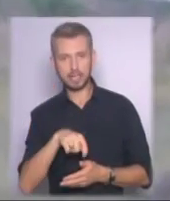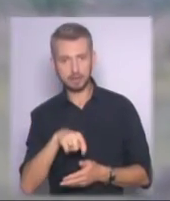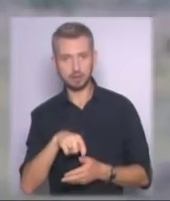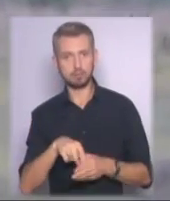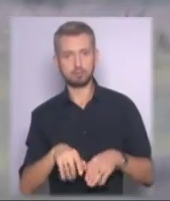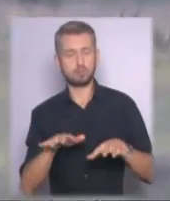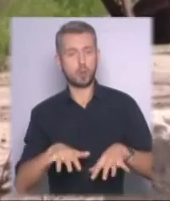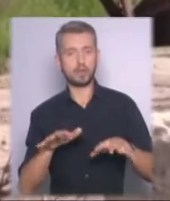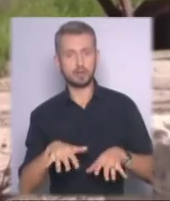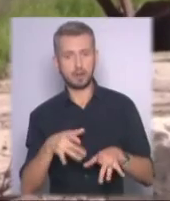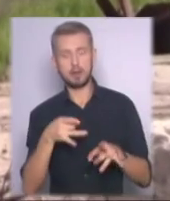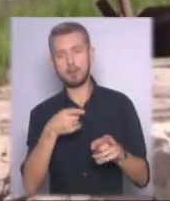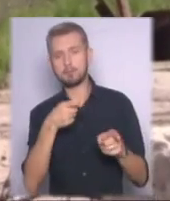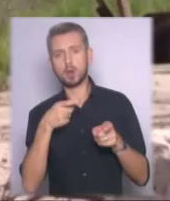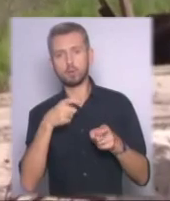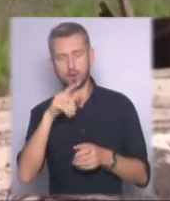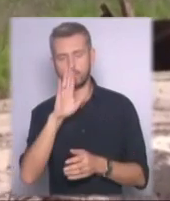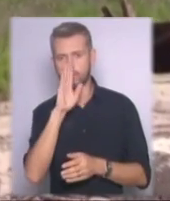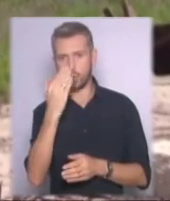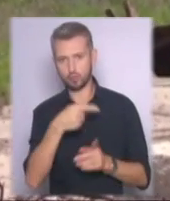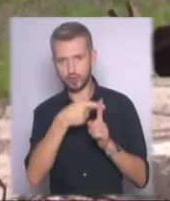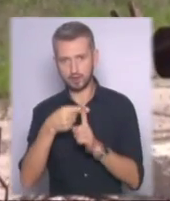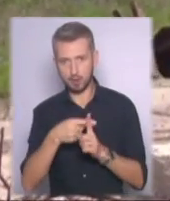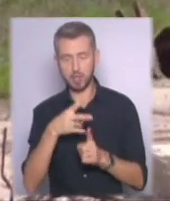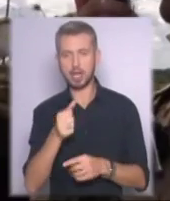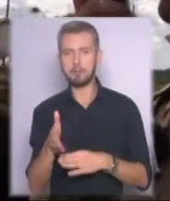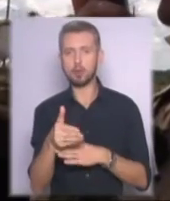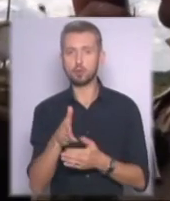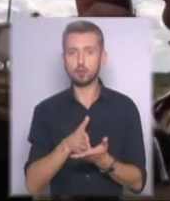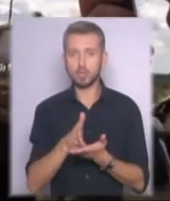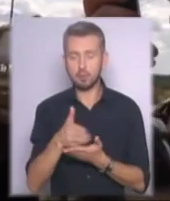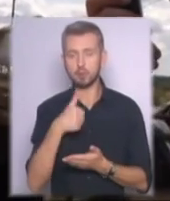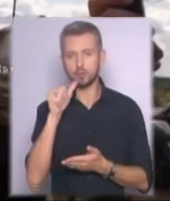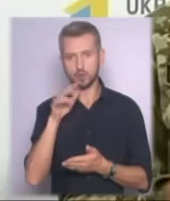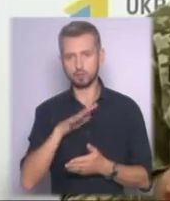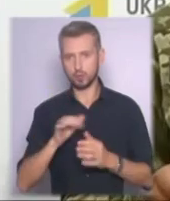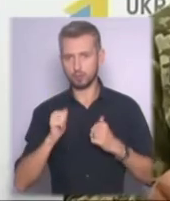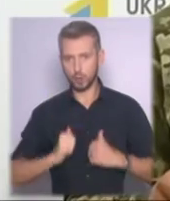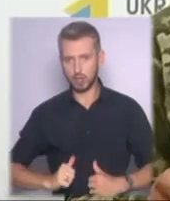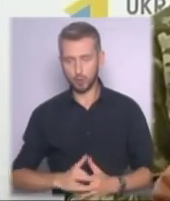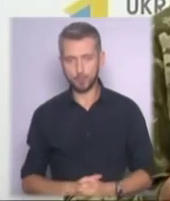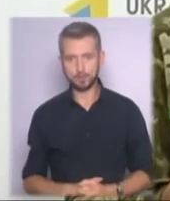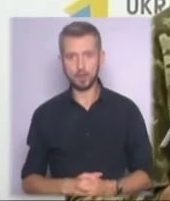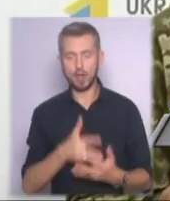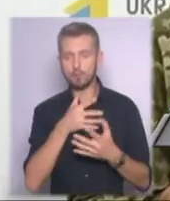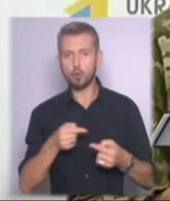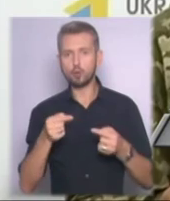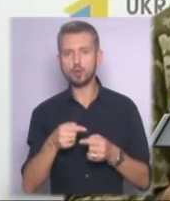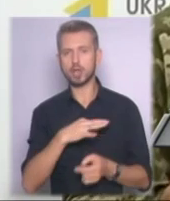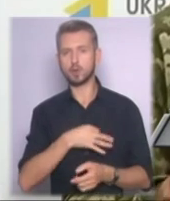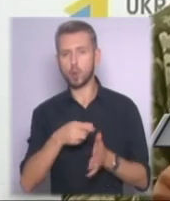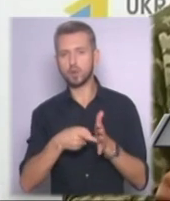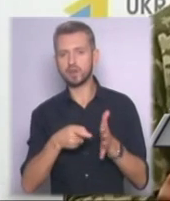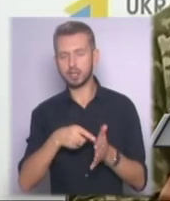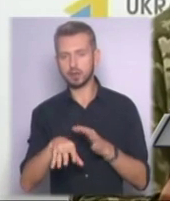снайпер. На Маріупольському напрямку минулої доби було спокійно. Водночас розвідники Збройних сил